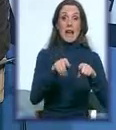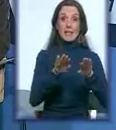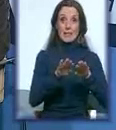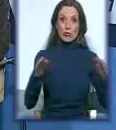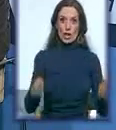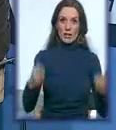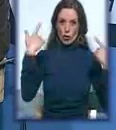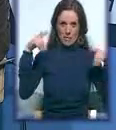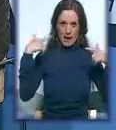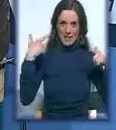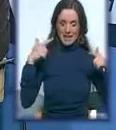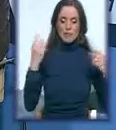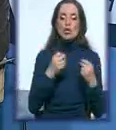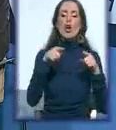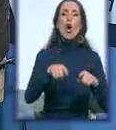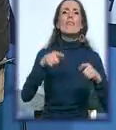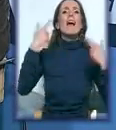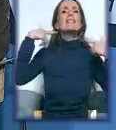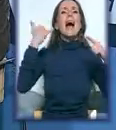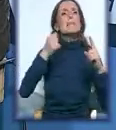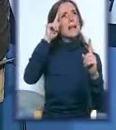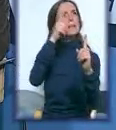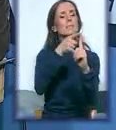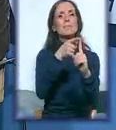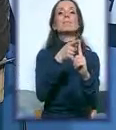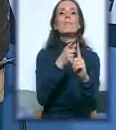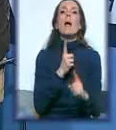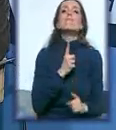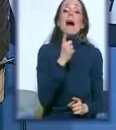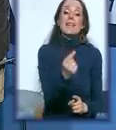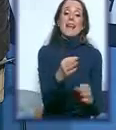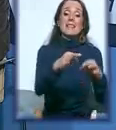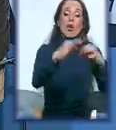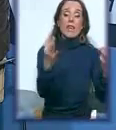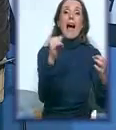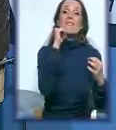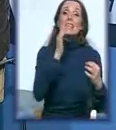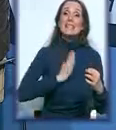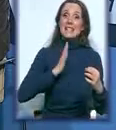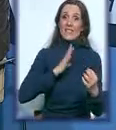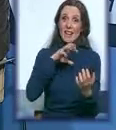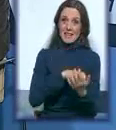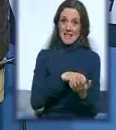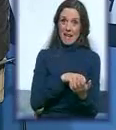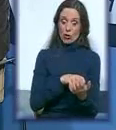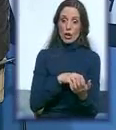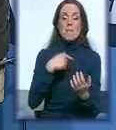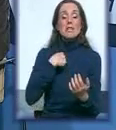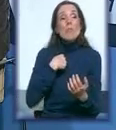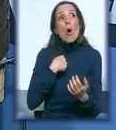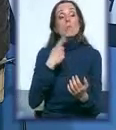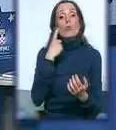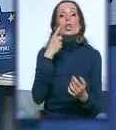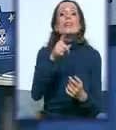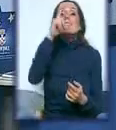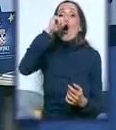pošto je sad pojenta ovog sajma to partnerstvo javnog i ciljnog sektora, gledat ćemo da se predstave opštine ponovo na svojim štandojima.